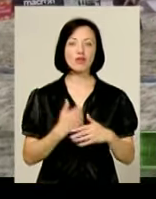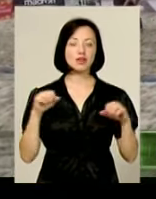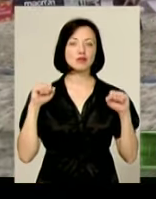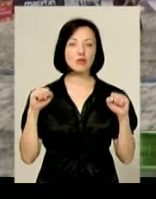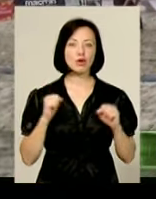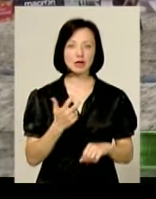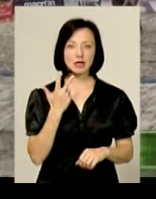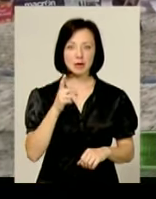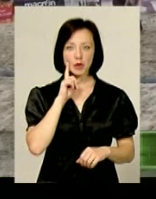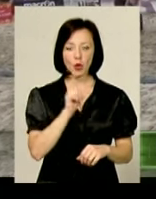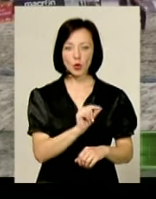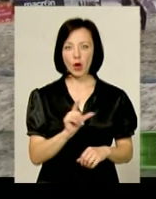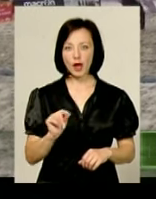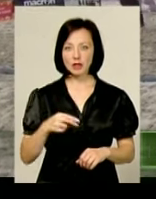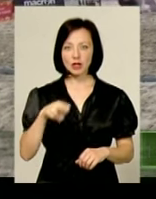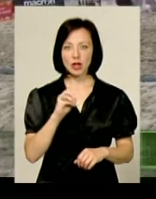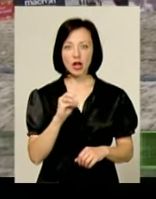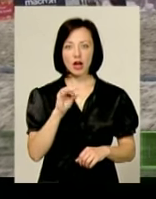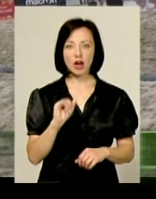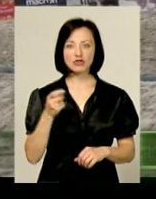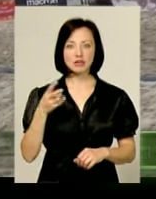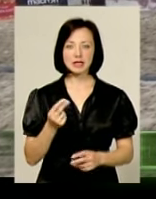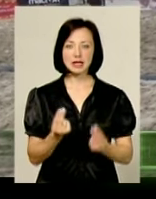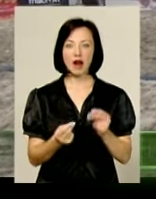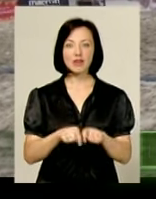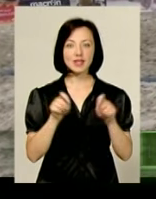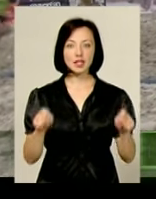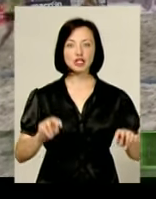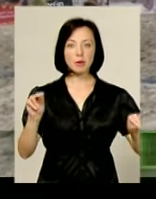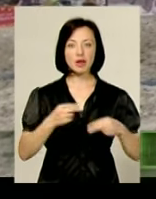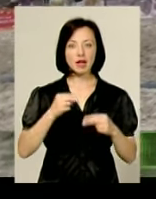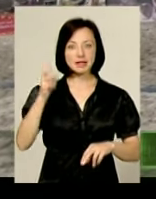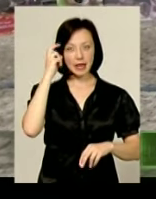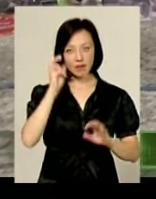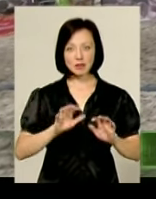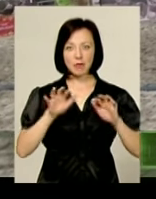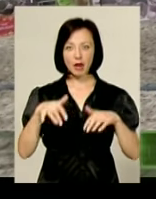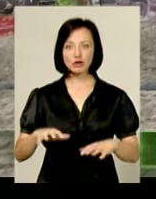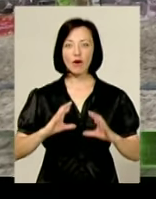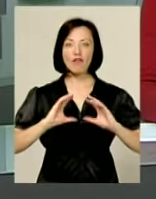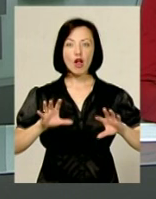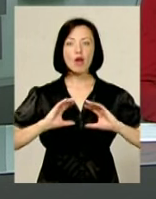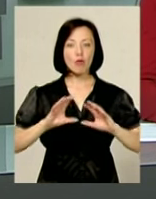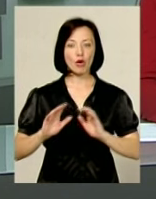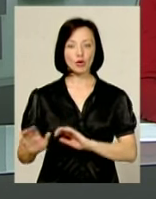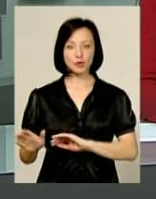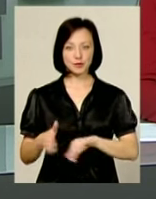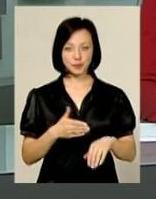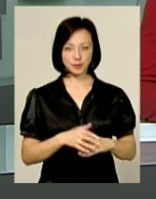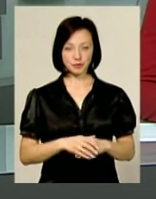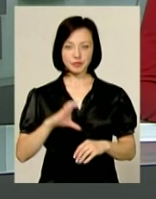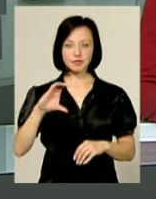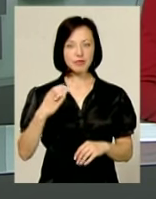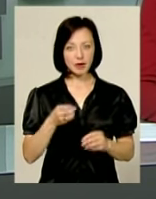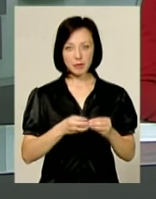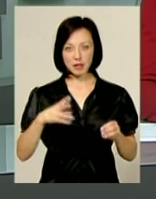спорту. Три підліткових дуети з Деражні зіграли у відкритому чемпіонаті Києва з пляжного волейболу. У середу